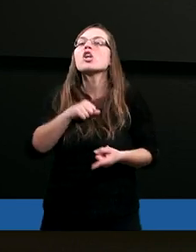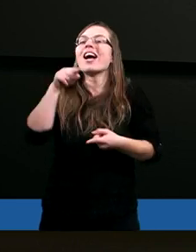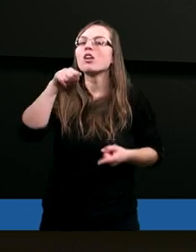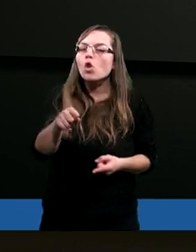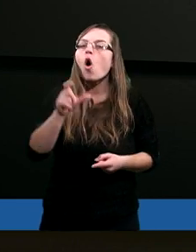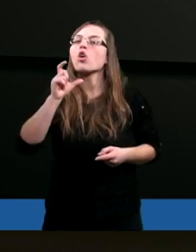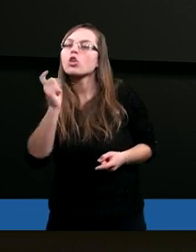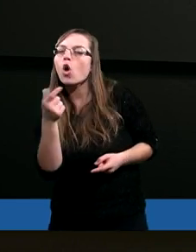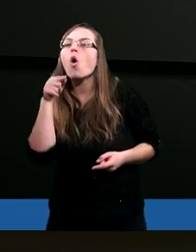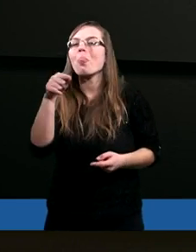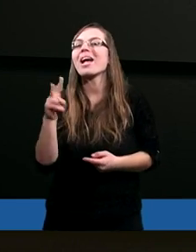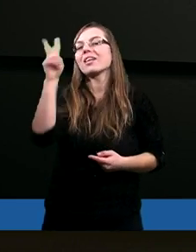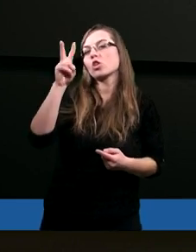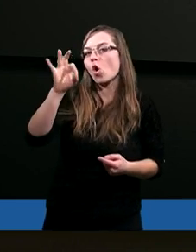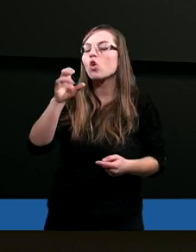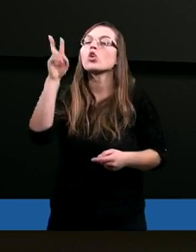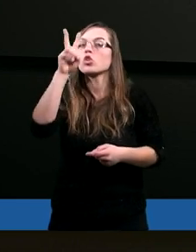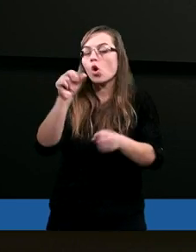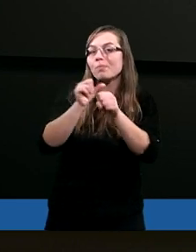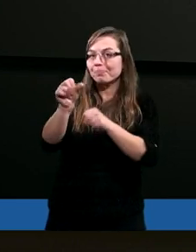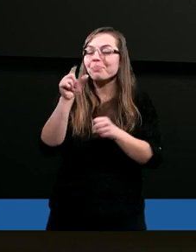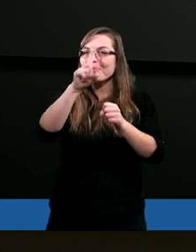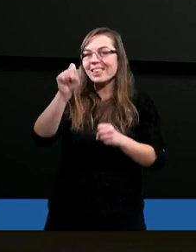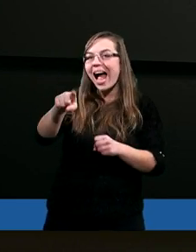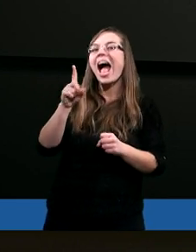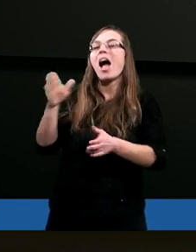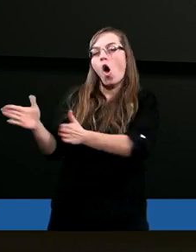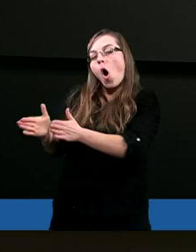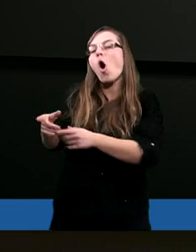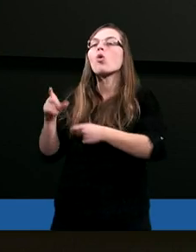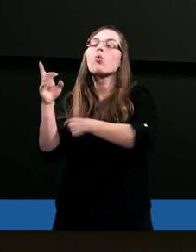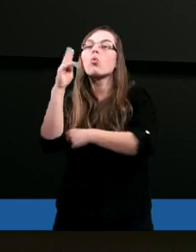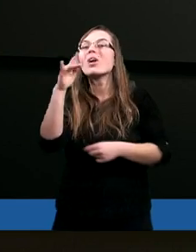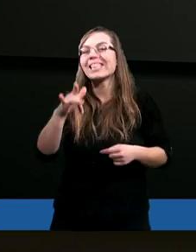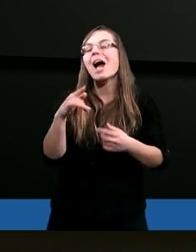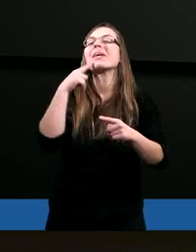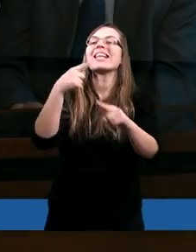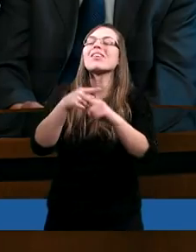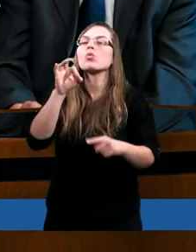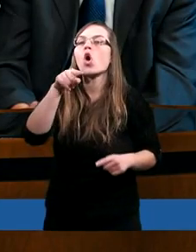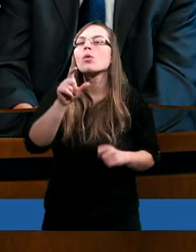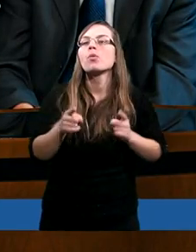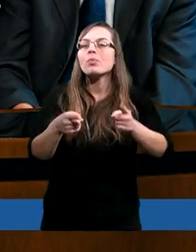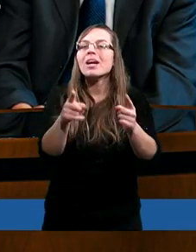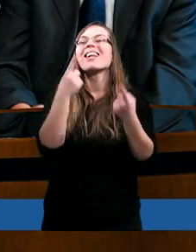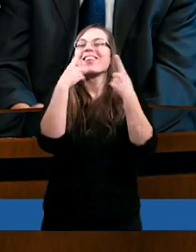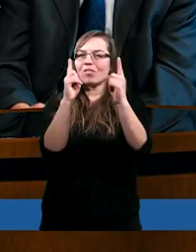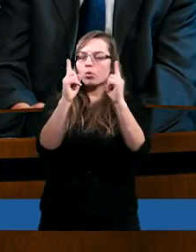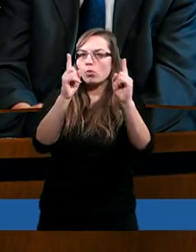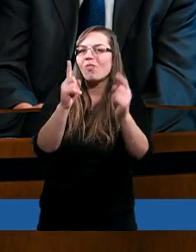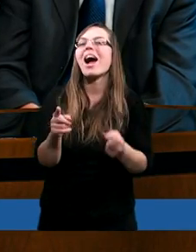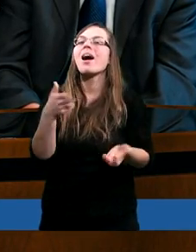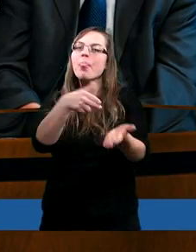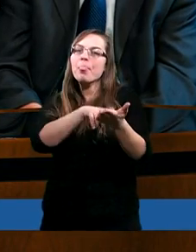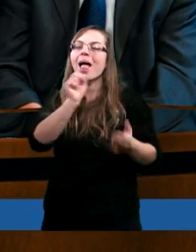co ten ktoś, kto jest za tymi kulisami o tym decyduje. Zwróćmy uwagę na